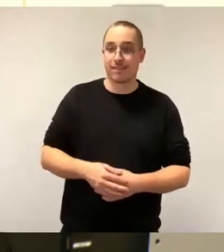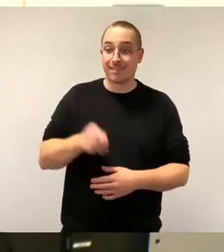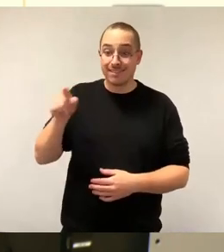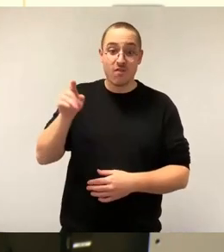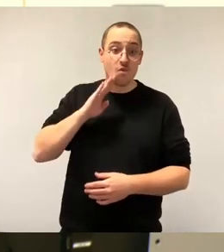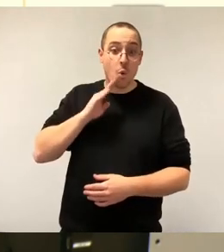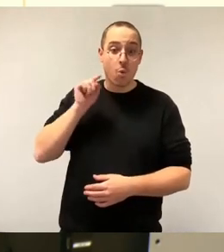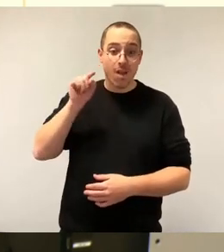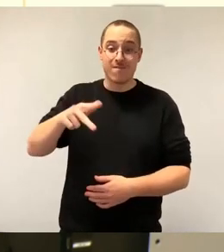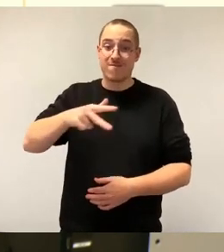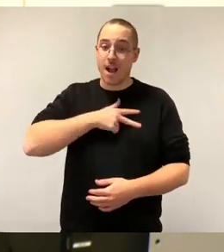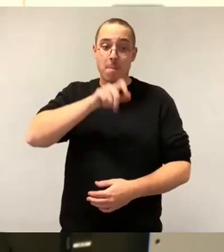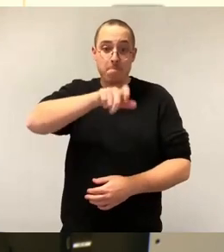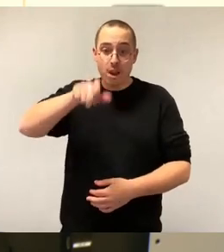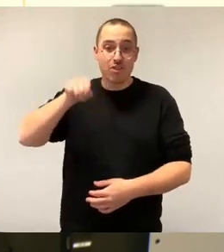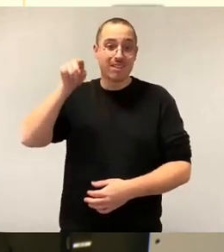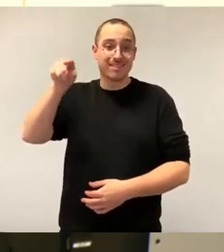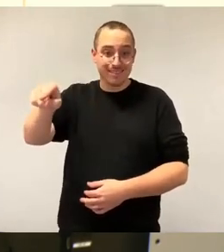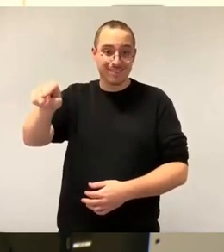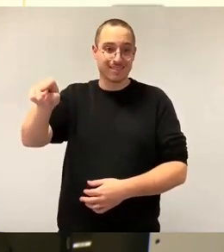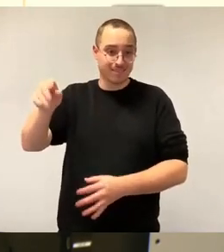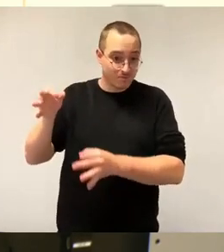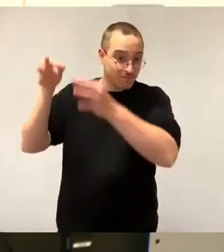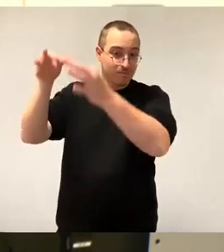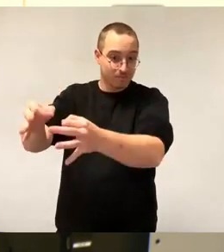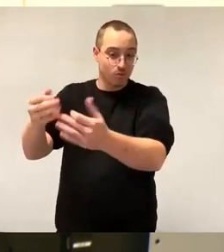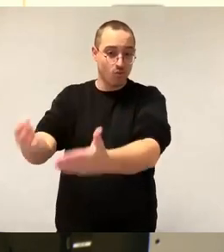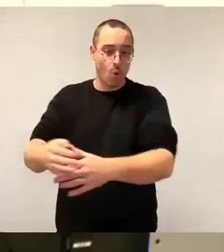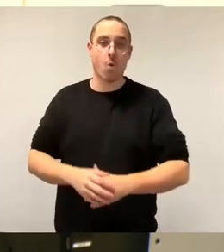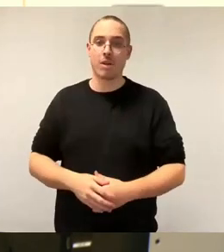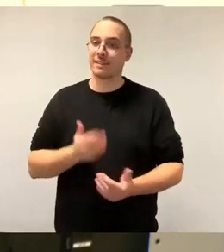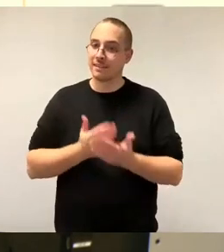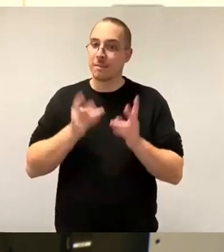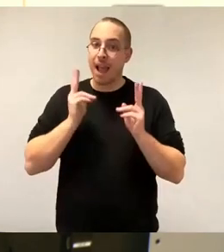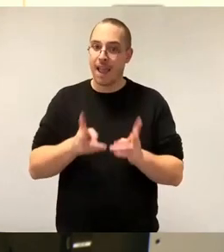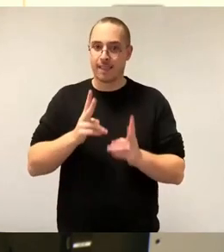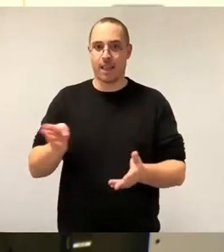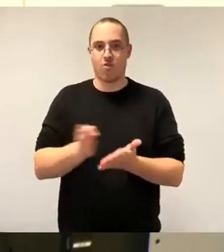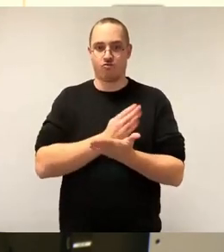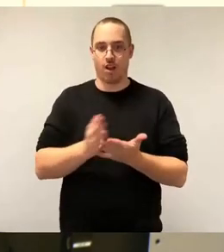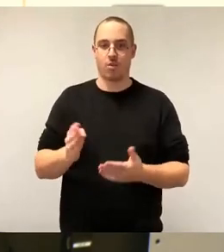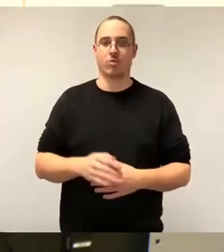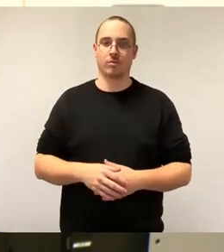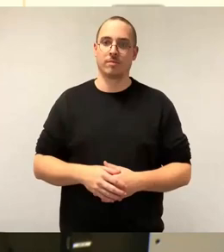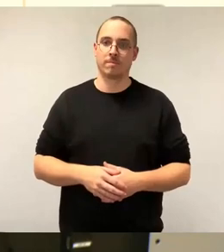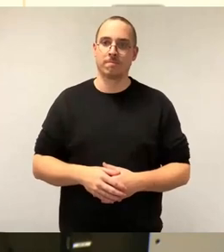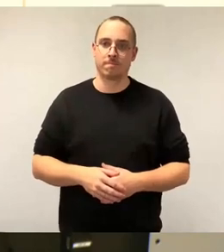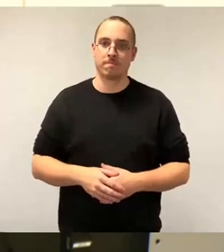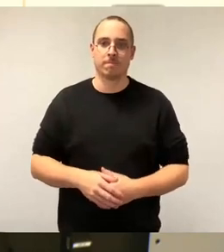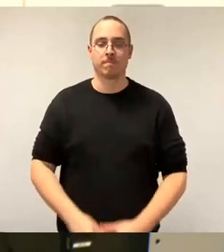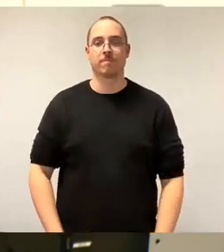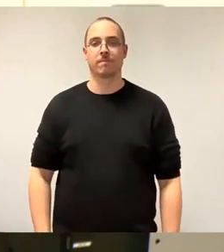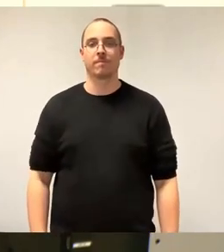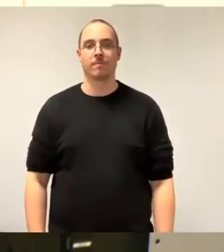gemeinsam als Stadt. Und das war eine richtige Entscheidung, denn es war damals eine falsche Entscheidung. Und Vincent Drews hat es schon gesagt, den kompletten